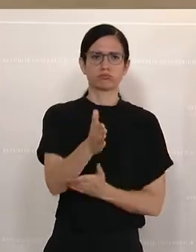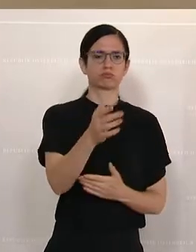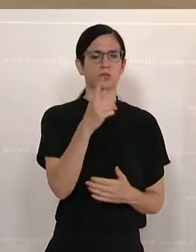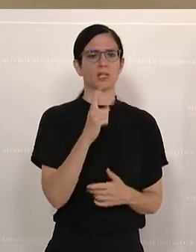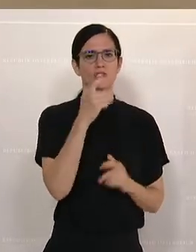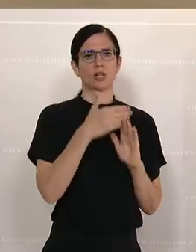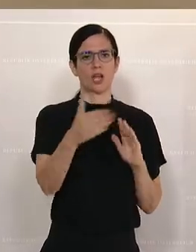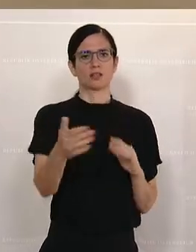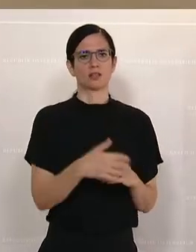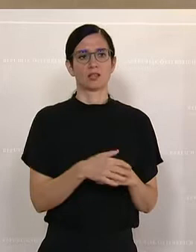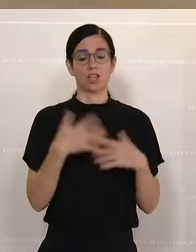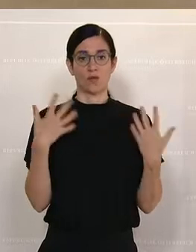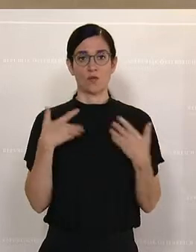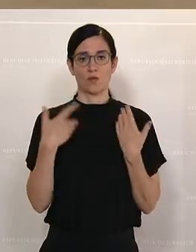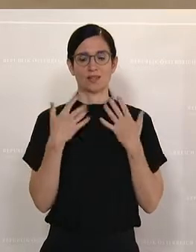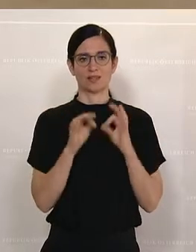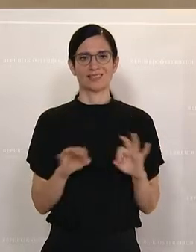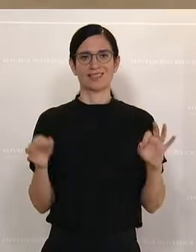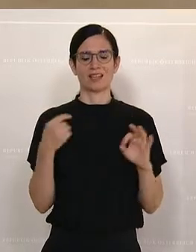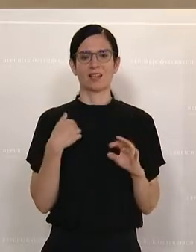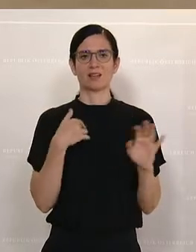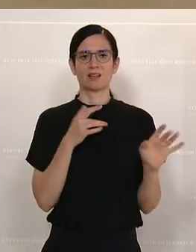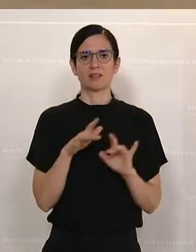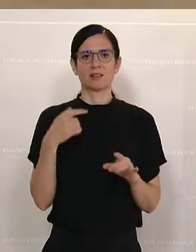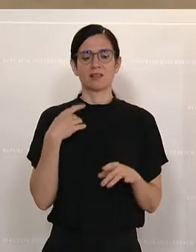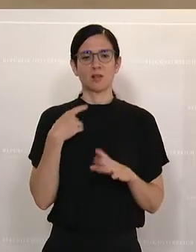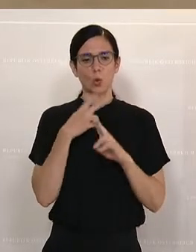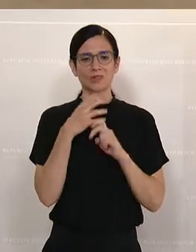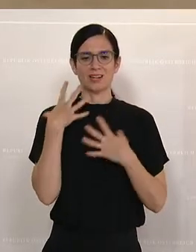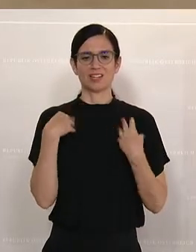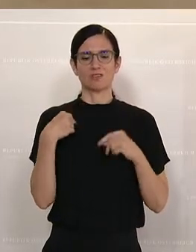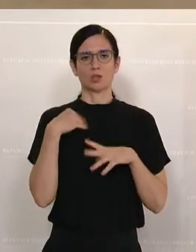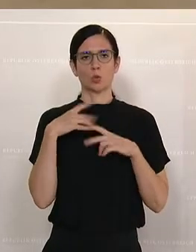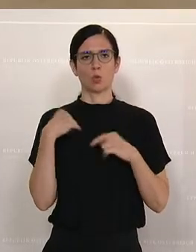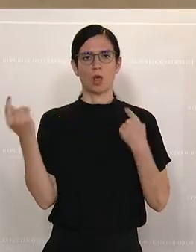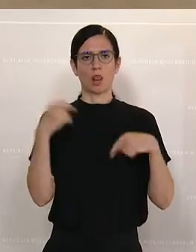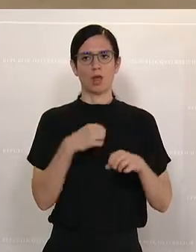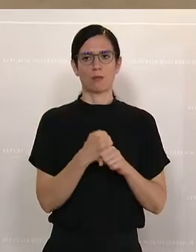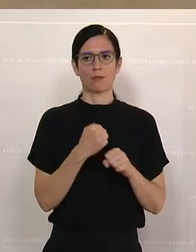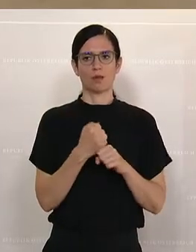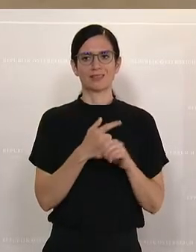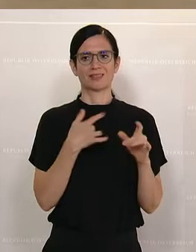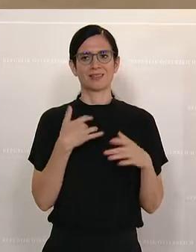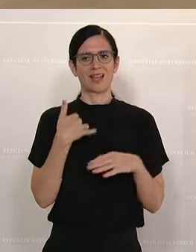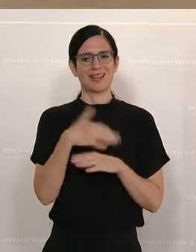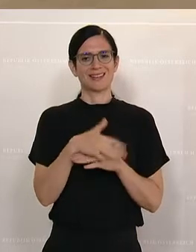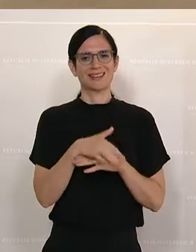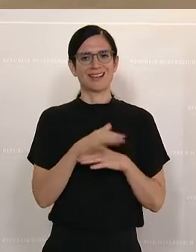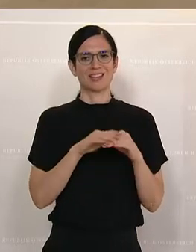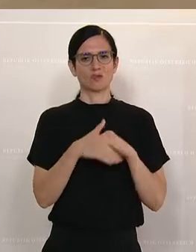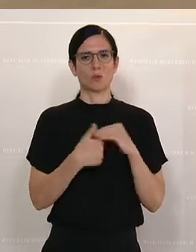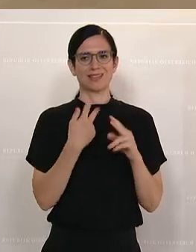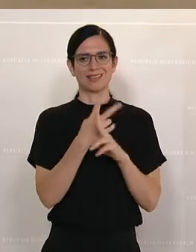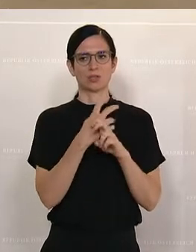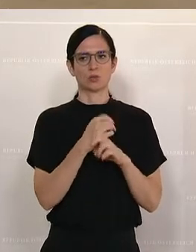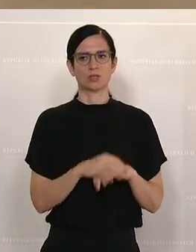Was uns natürlich sehr freut. Die Leute fahren wieder nach Österreich in Urlaub, haben sich für unser gastfreundliches Österreich entschieden. Und